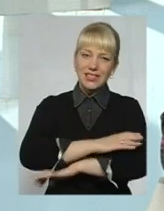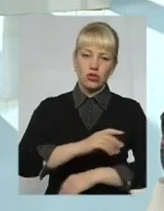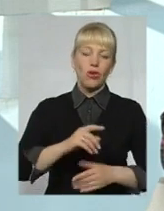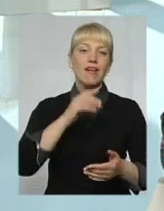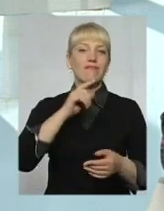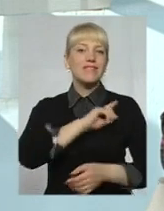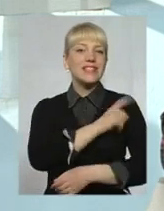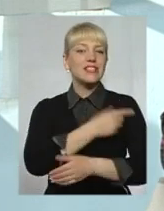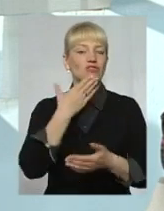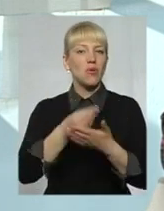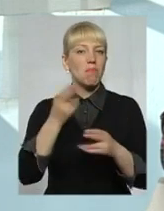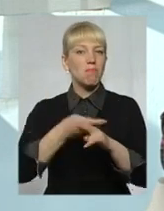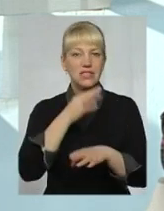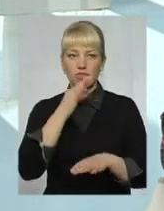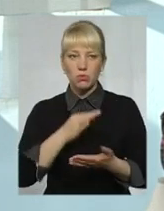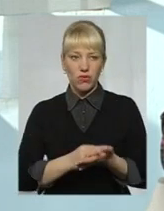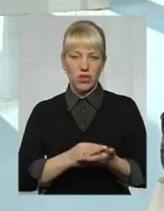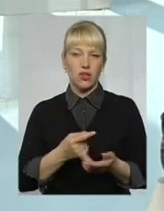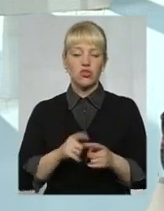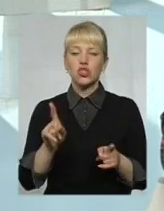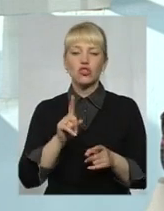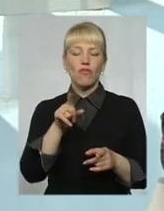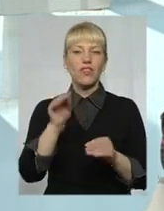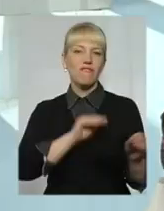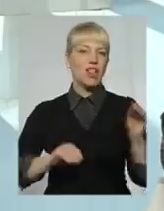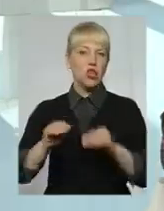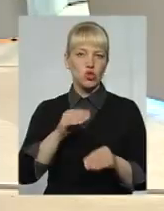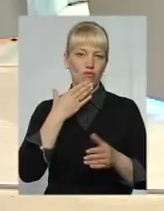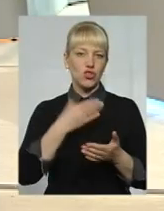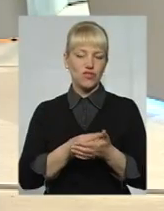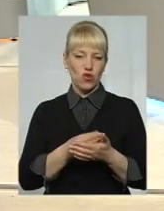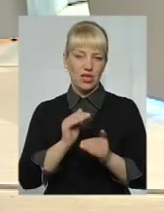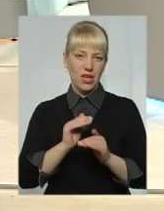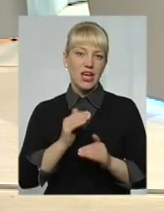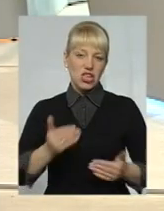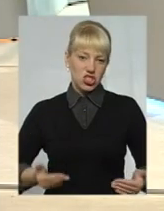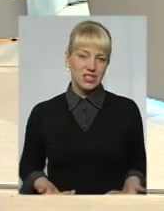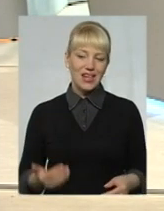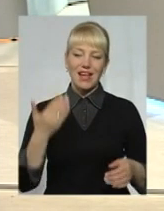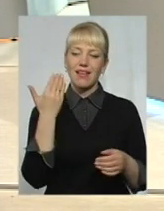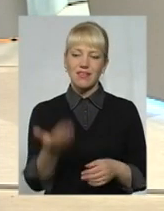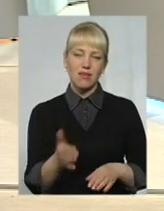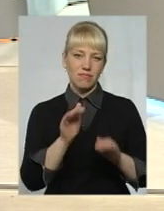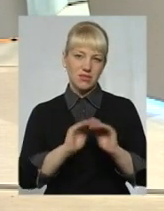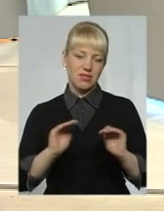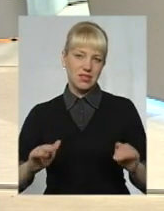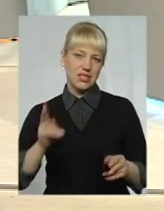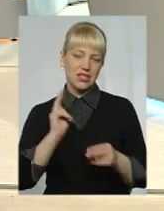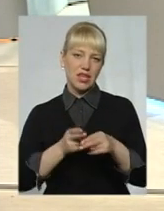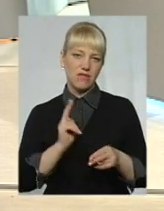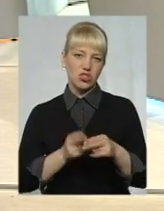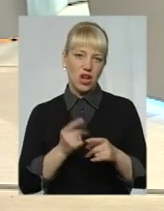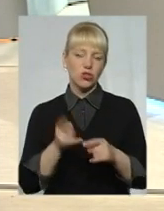силу того, що вони просто влаштовують своє життя, і їм діти заважають. І вони віддають їх за заявою